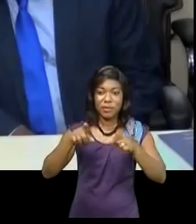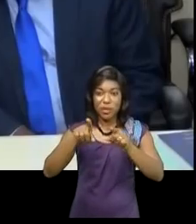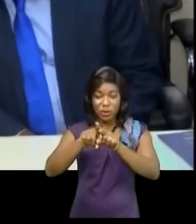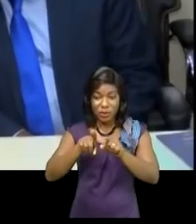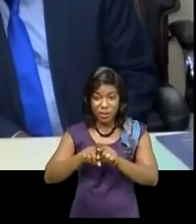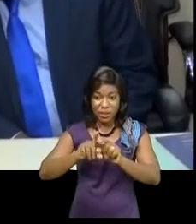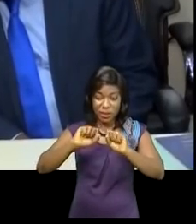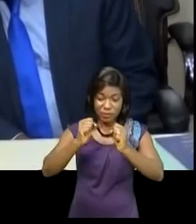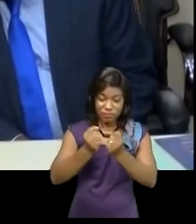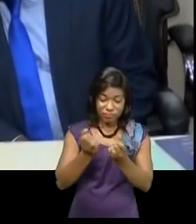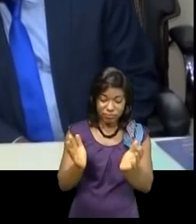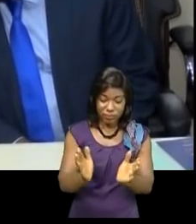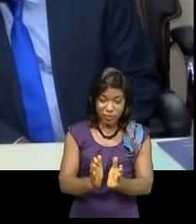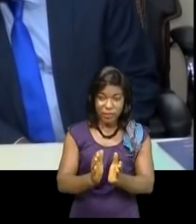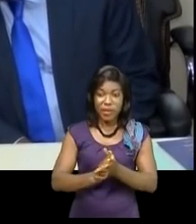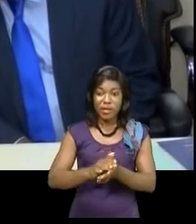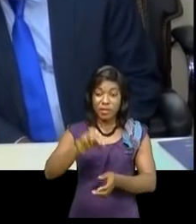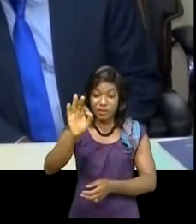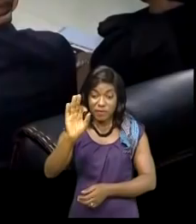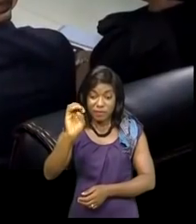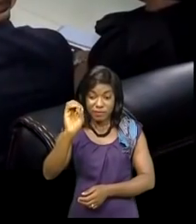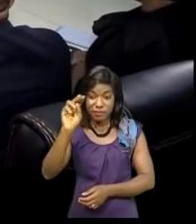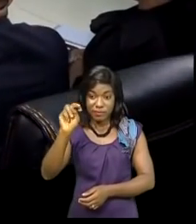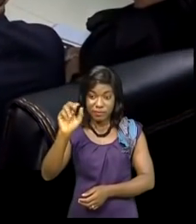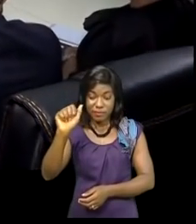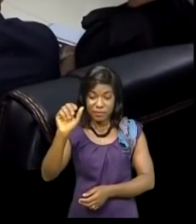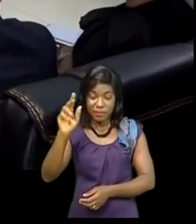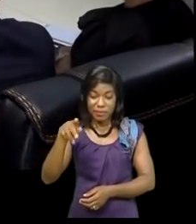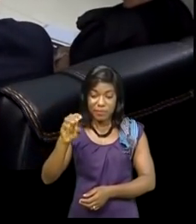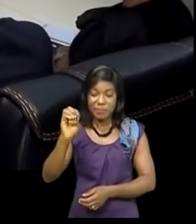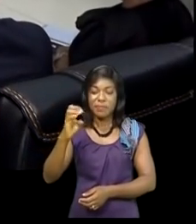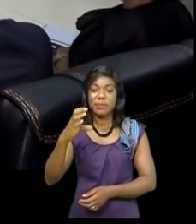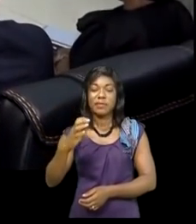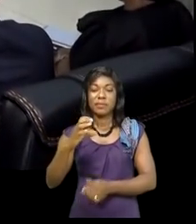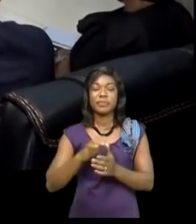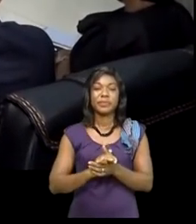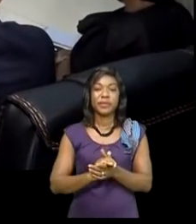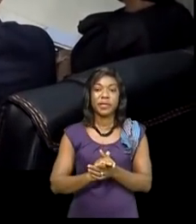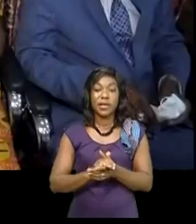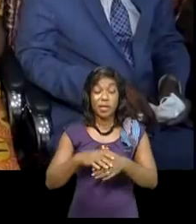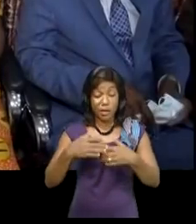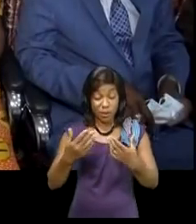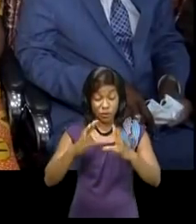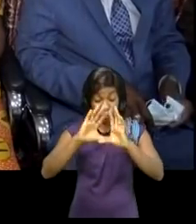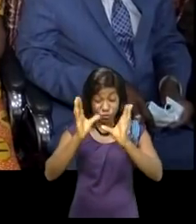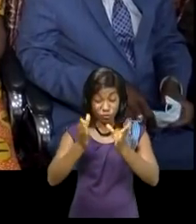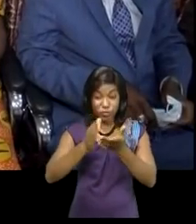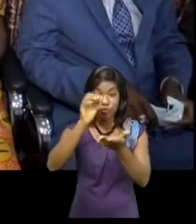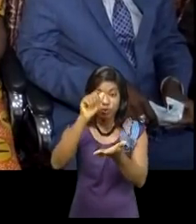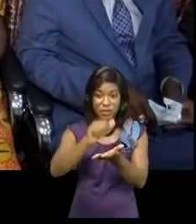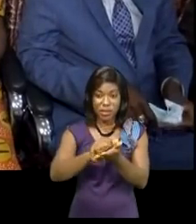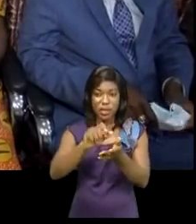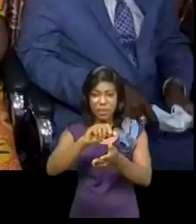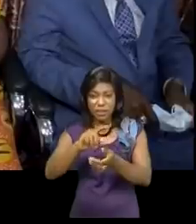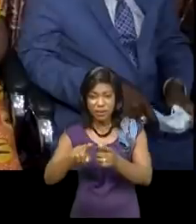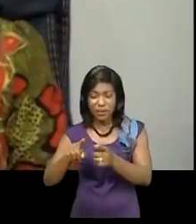Fénapèque, ceux de la Confédération de petites et moyennes entreprises du Congo, COPEMECO, ainsi que de la plateforme de